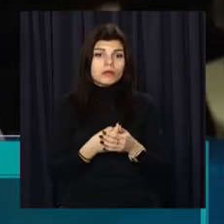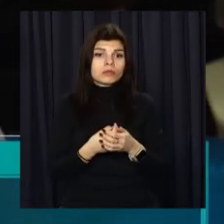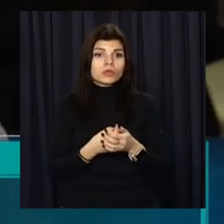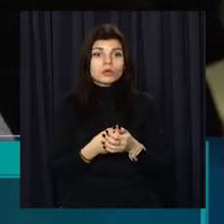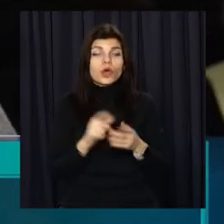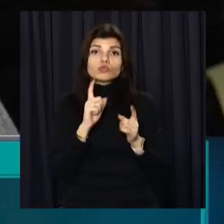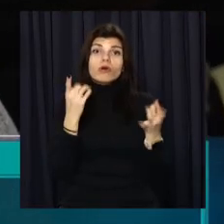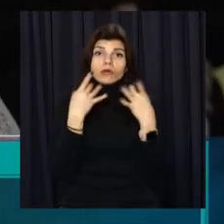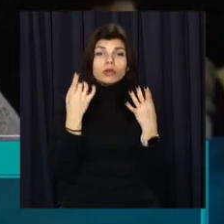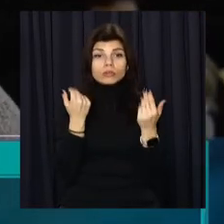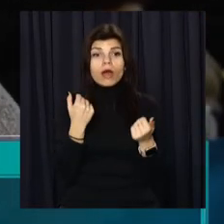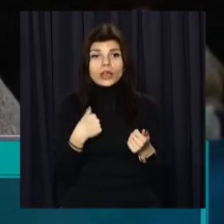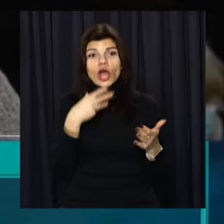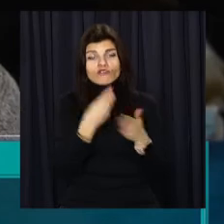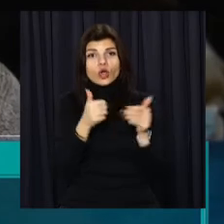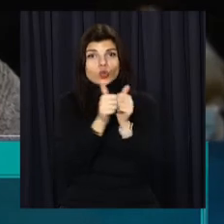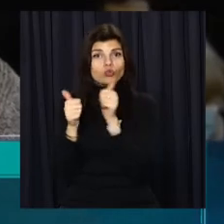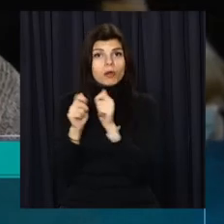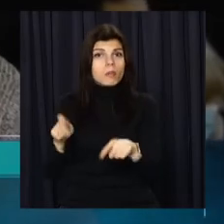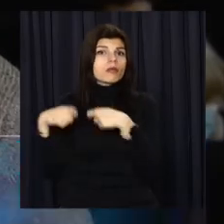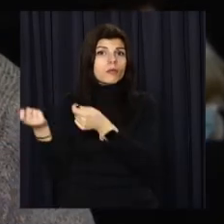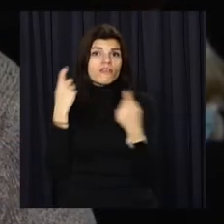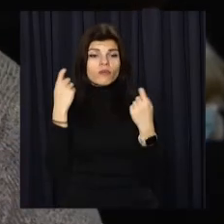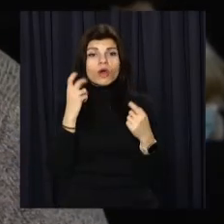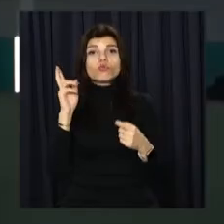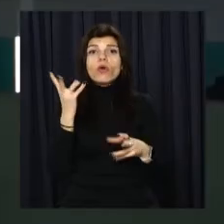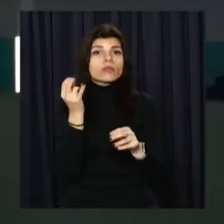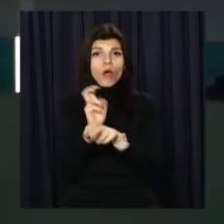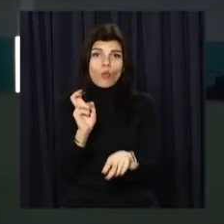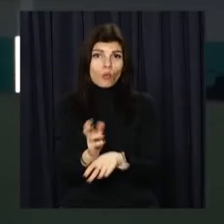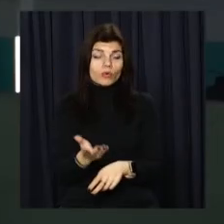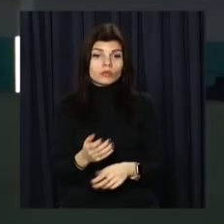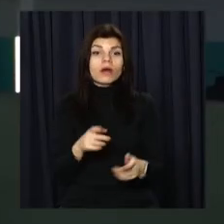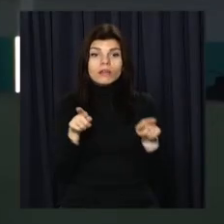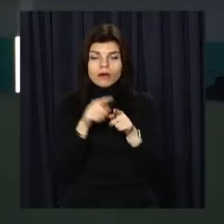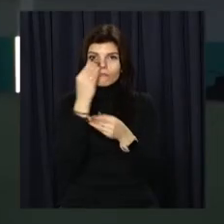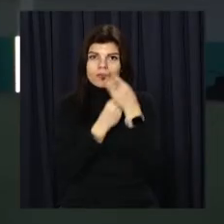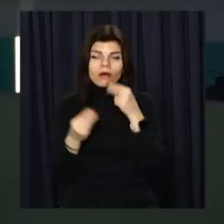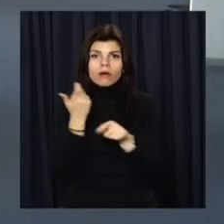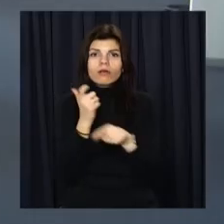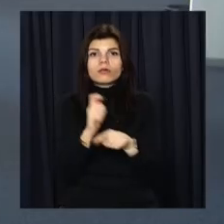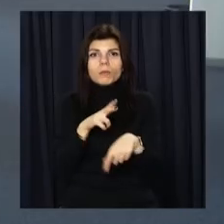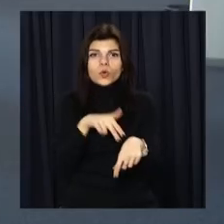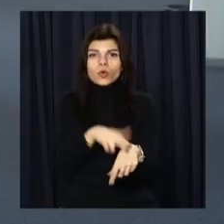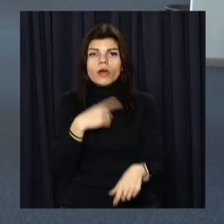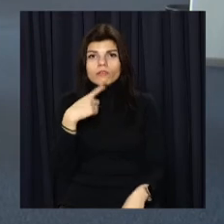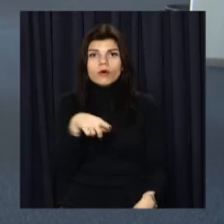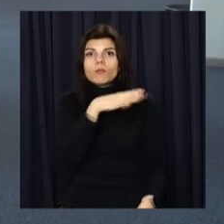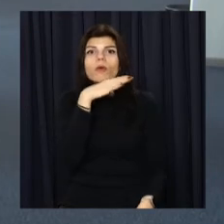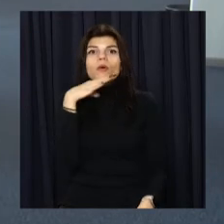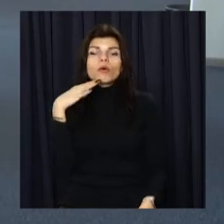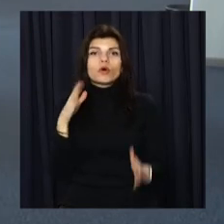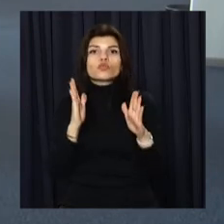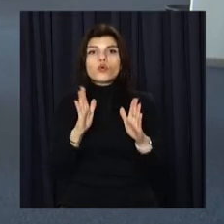скажу, щось розкажу, та я своїм сусідям передам. Ті, що не ходять. І таких шахрайських схем, кажуть поліціянти, безліч.